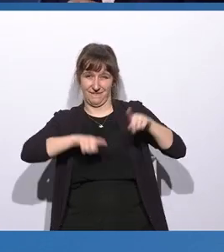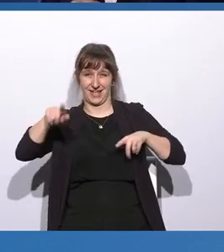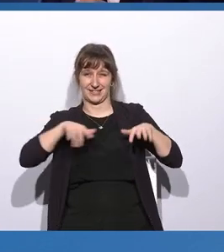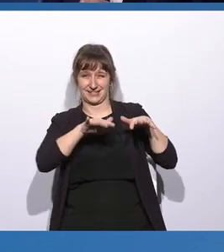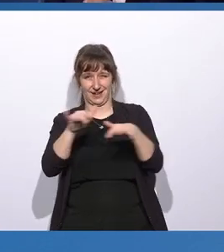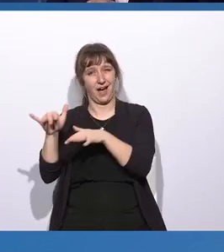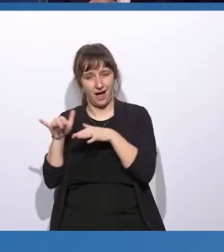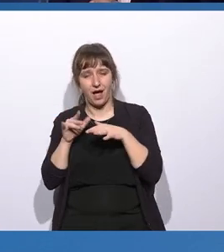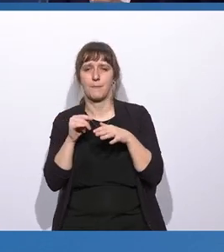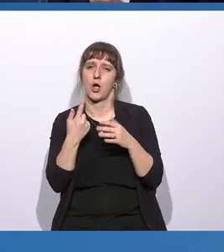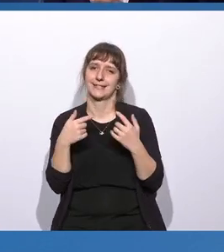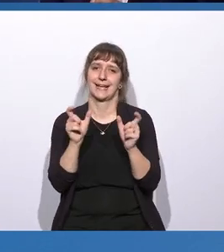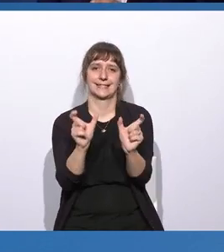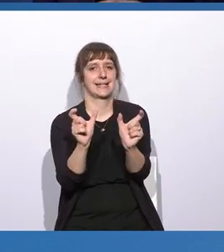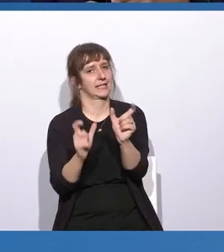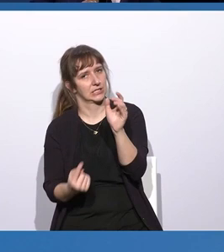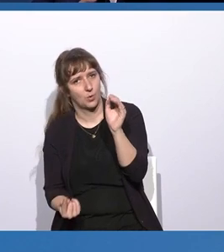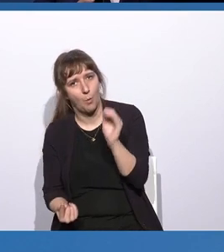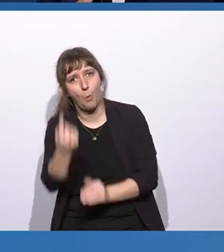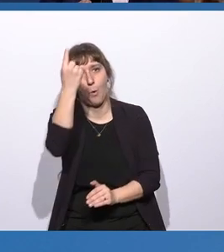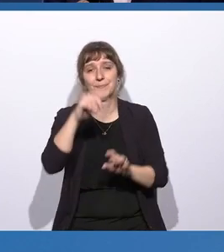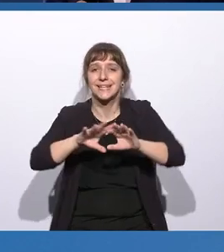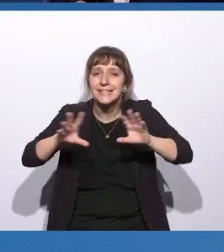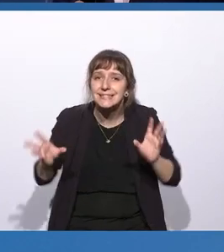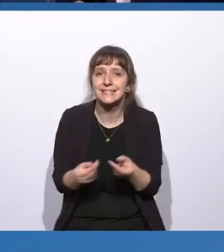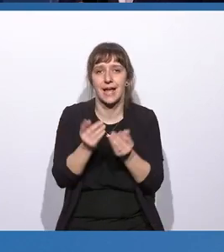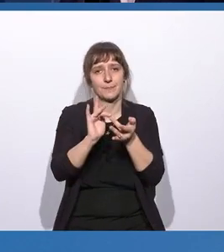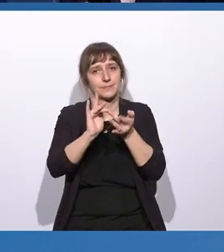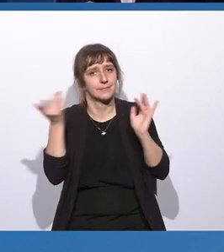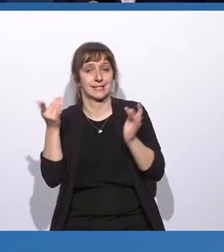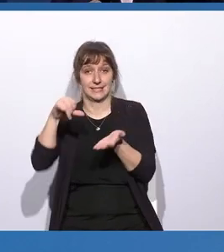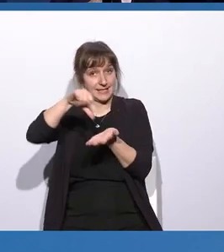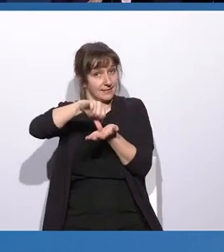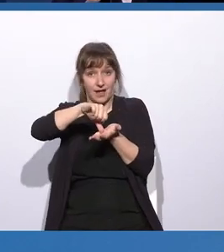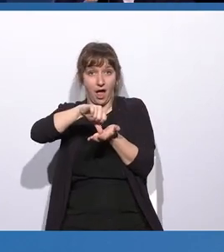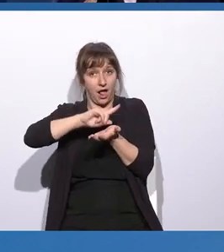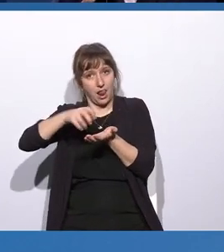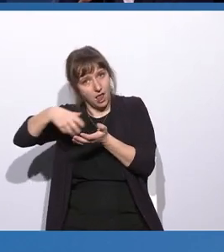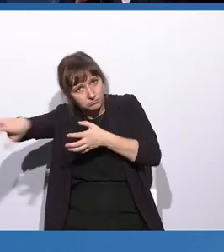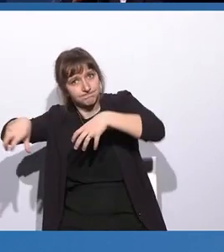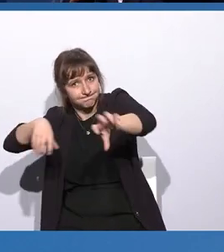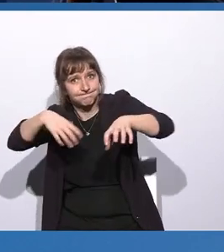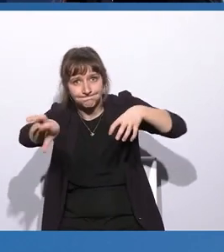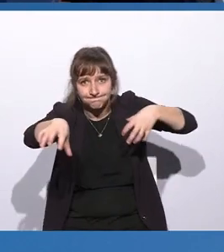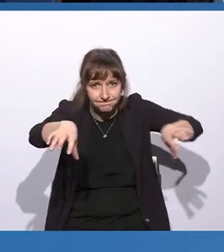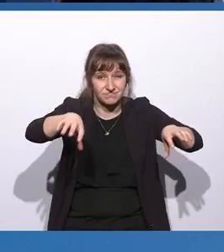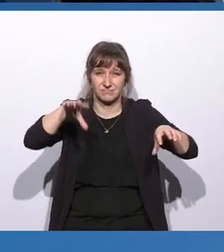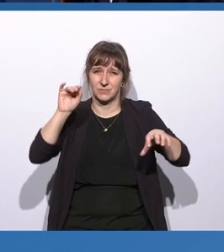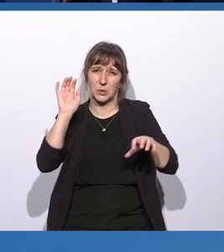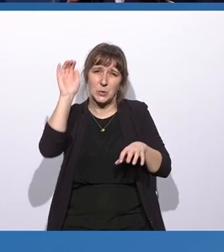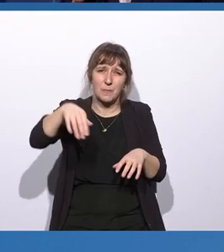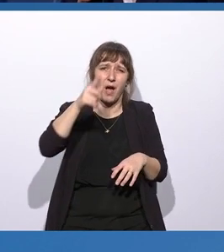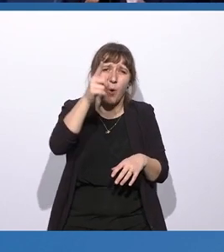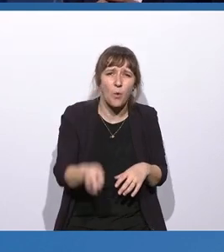hier auch über eine sehr hohe Resilienz. Das Internet insgesamt mit seiner dezentralen Struktur, mit dem Aufbau hunderter, tausender